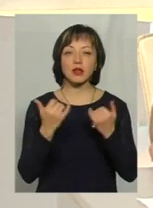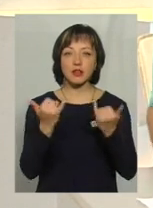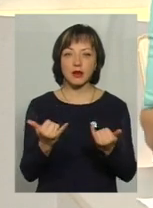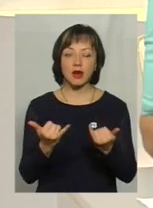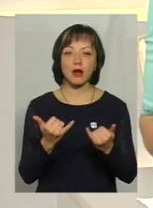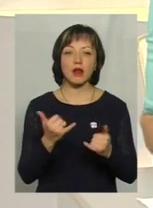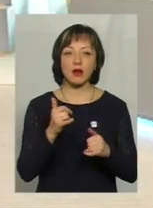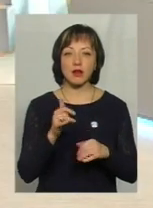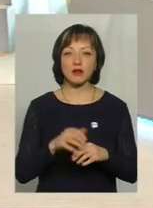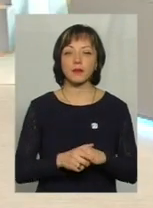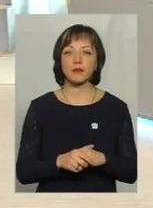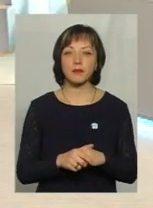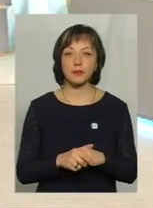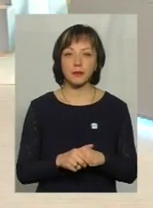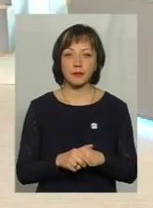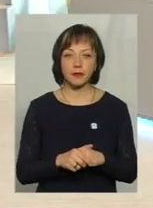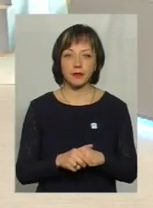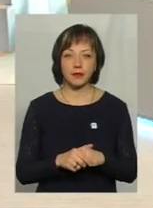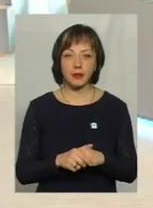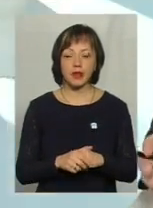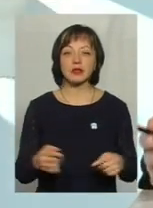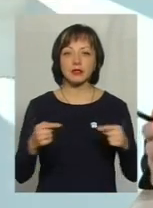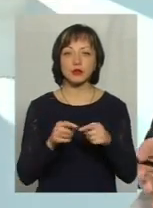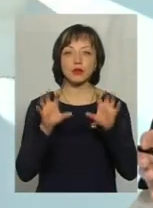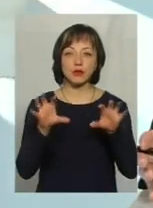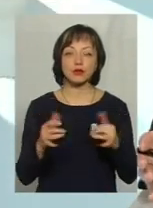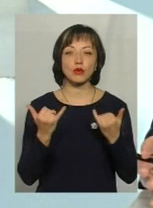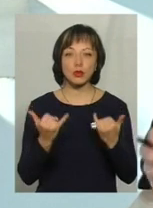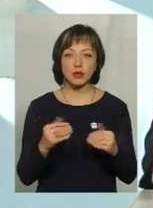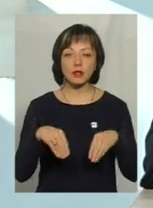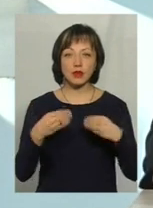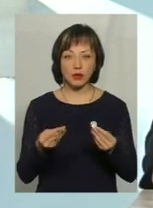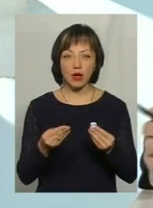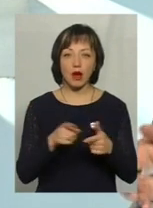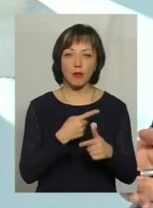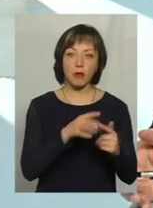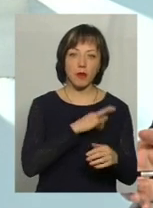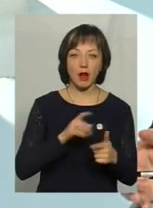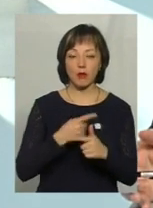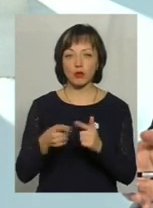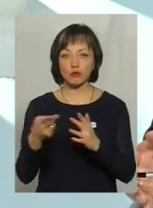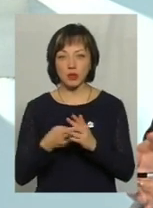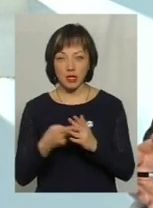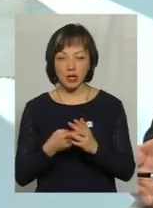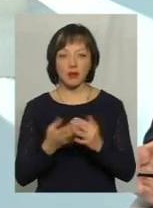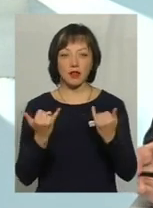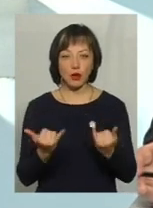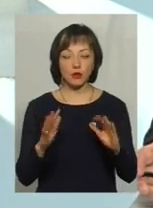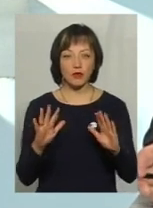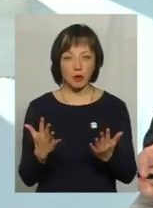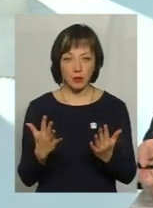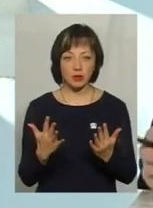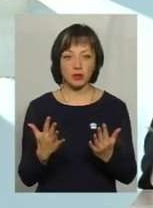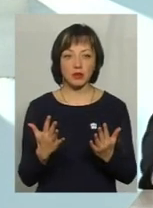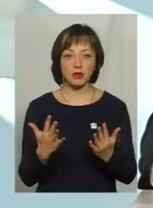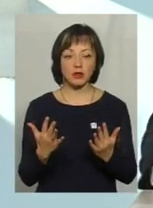Шановна глядачка. Микола Миколаївич, я думаю, я зрозуміла ситуація, в нас п'ятері хвилини залишається. призначається або пільга, або субсидія. В даному випадку,